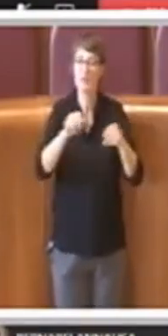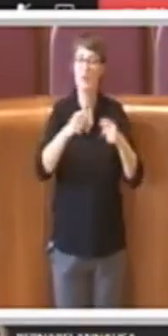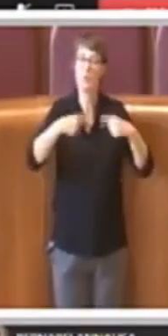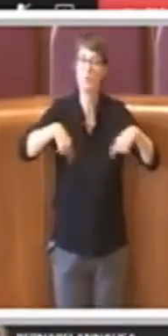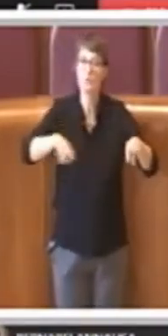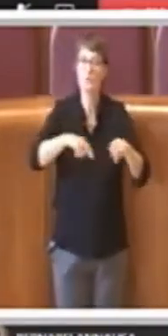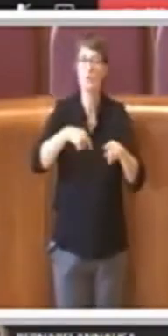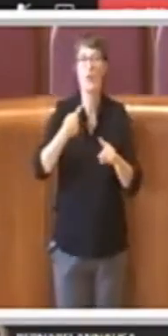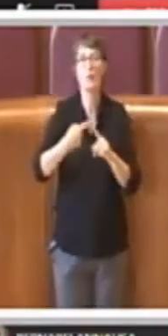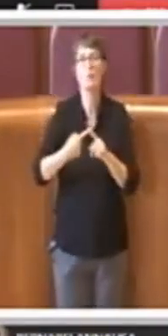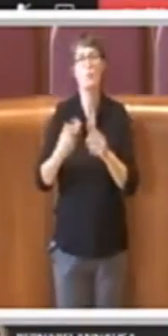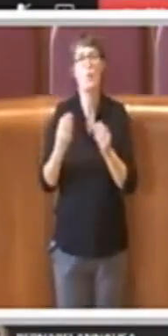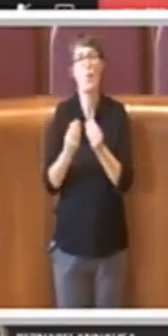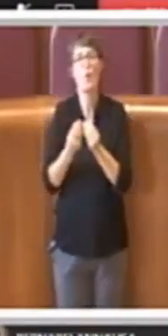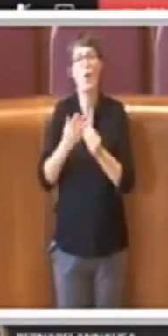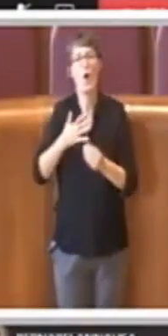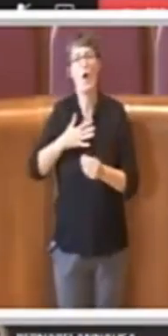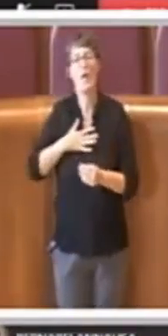di indirizzo. Grazie Presidente.